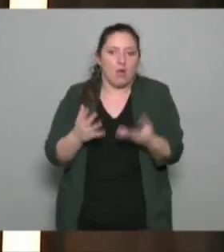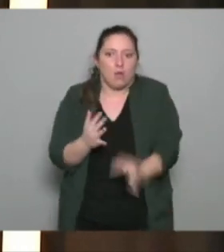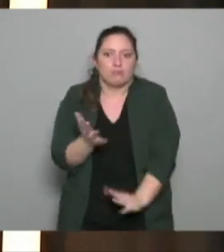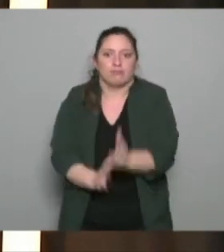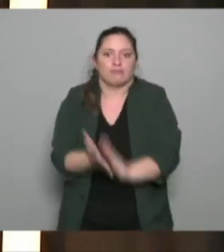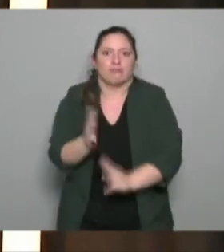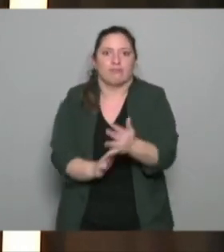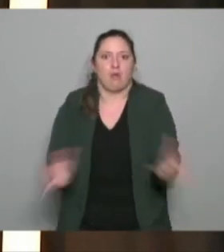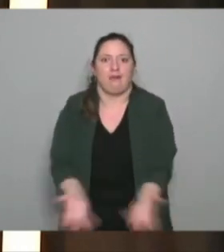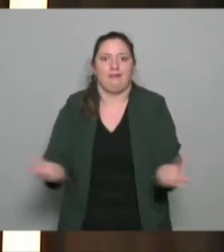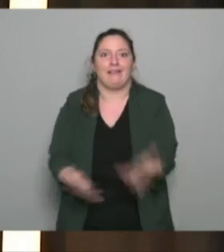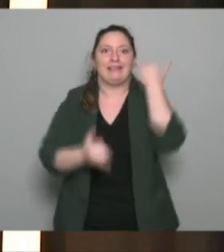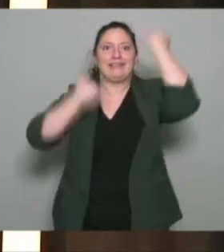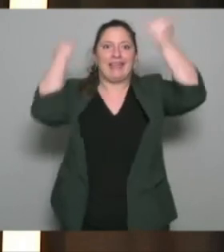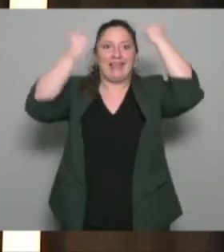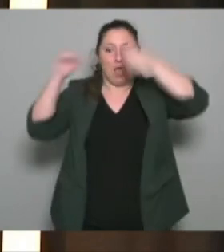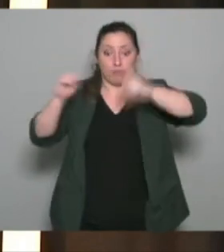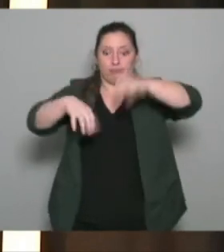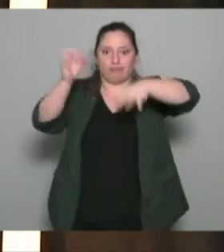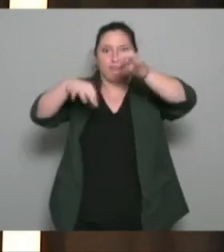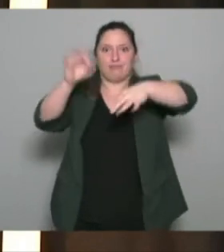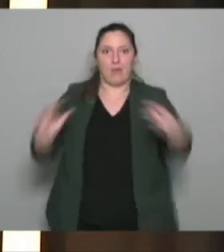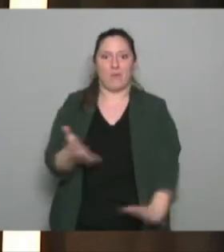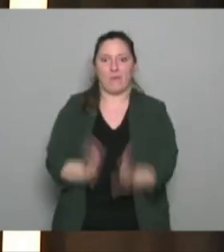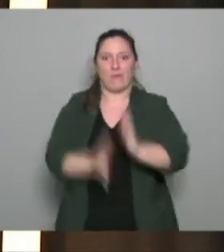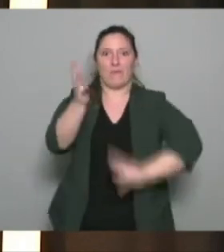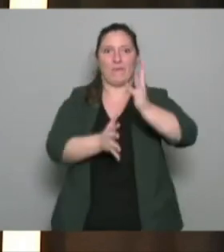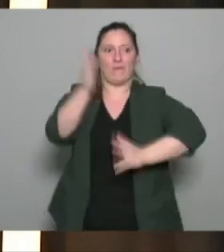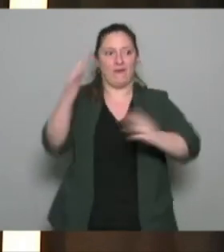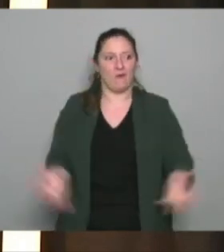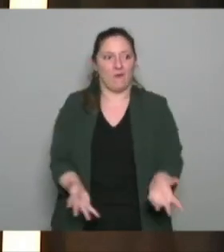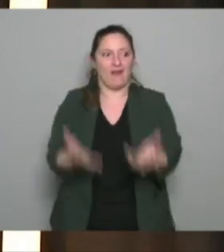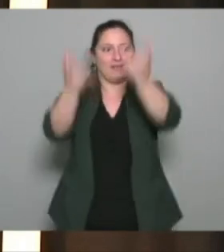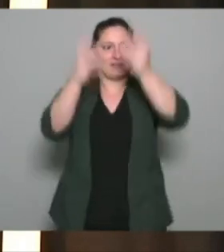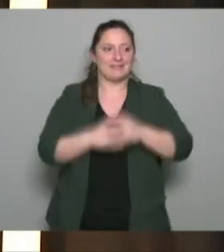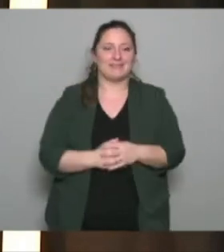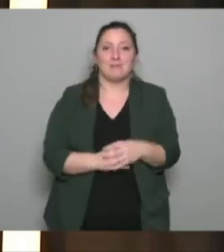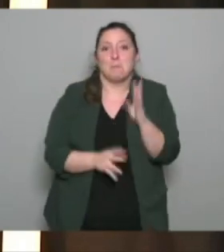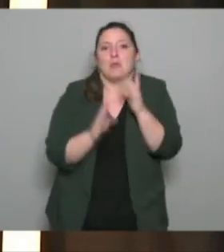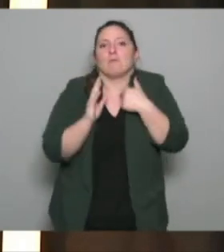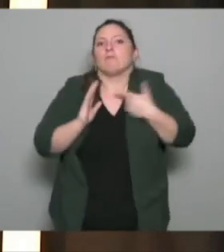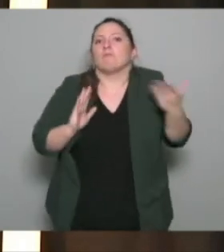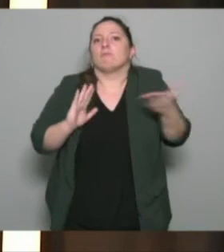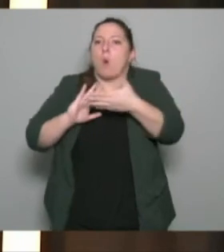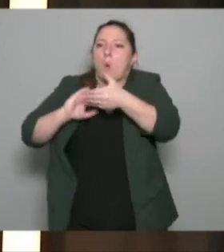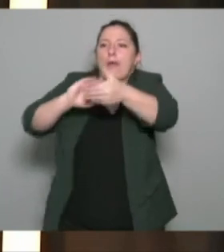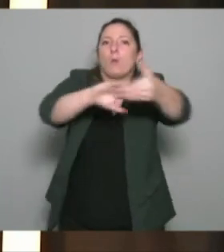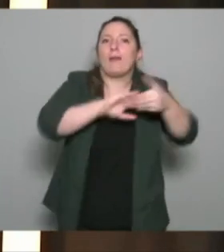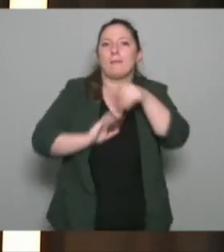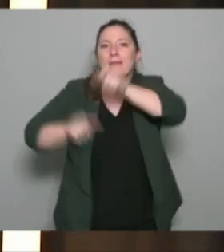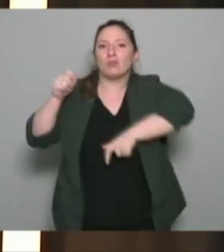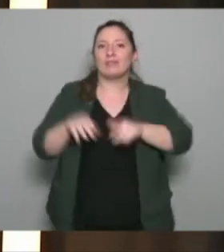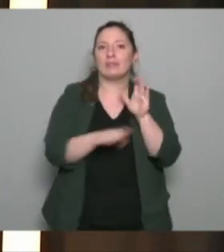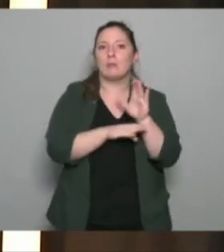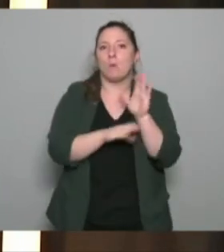monter d'un petit peu et donc là il me paraît c'est peut-être un passage de témoins une forme de passage de témoins il me